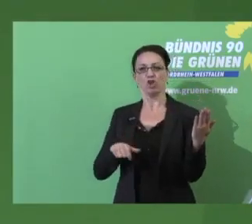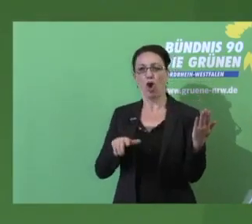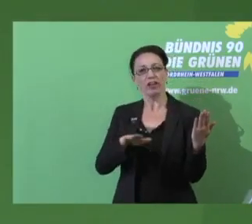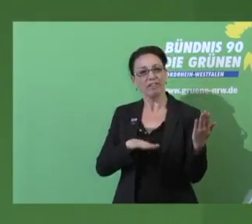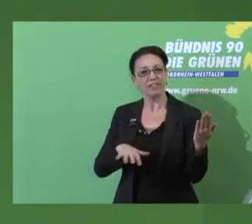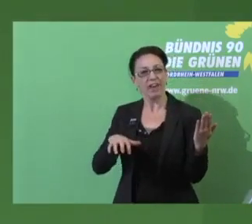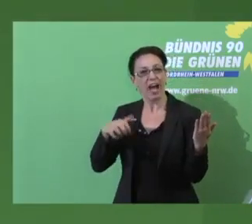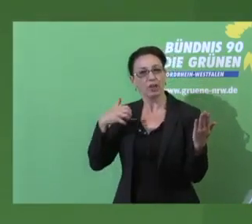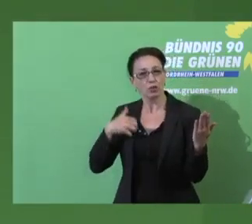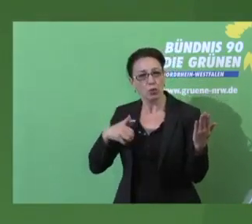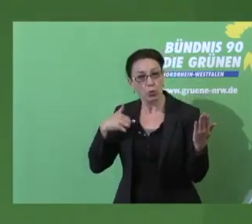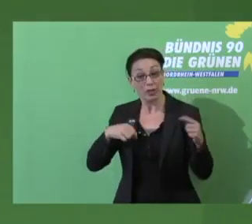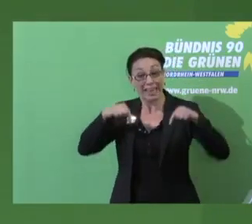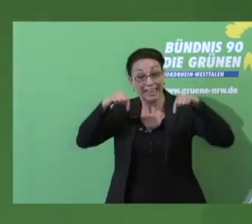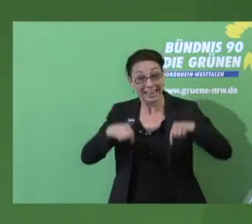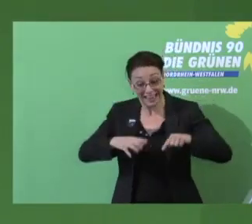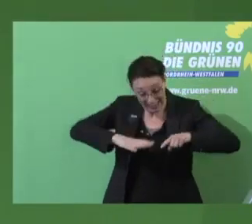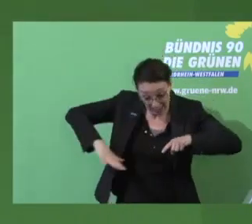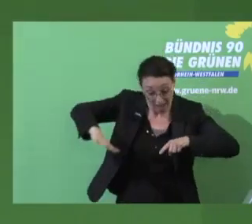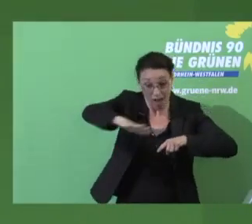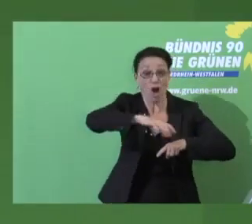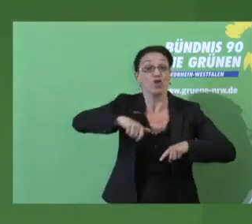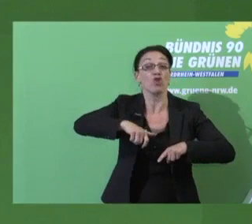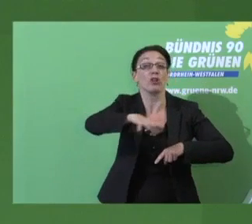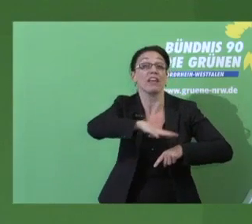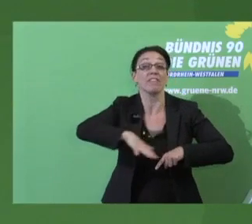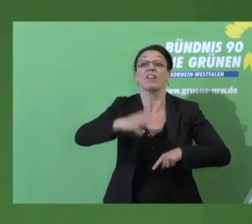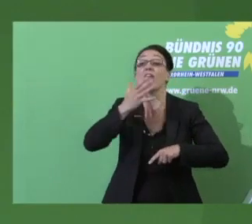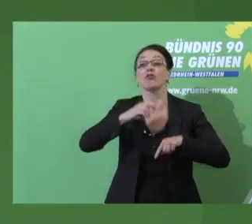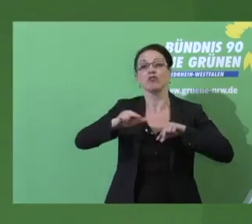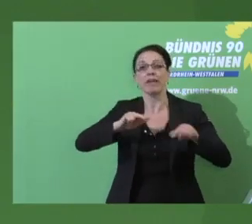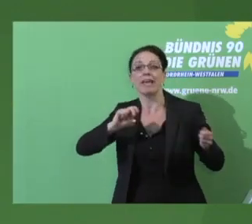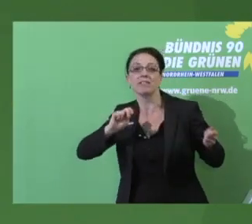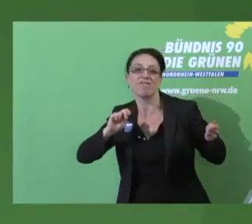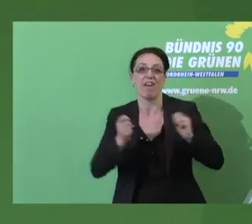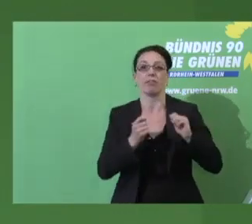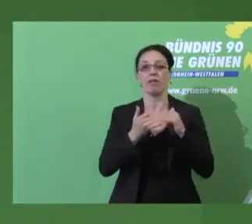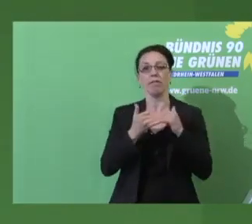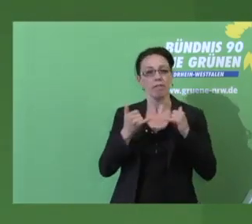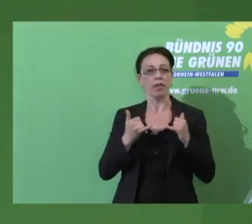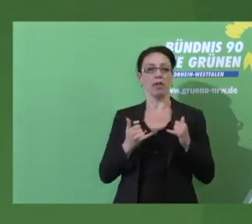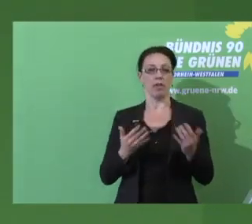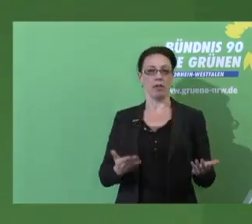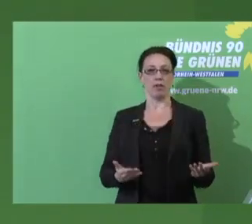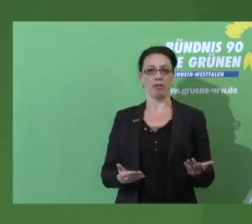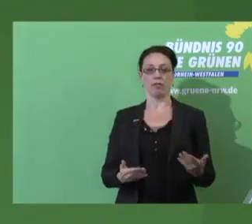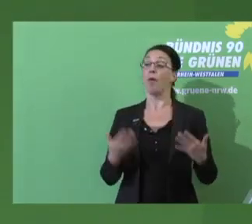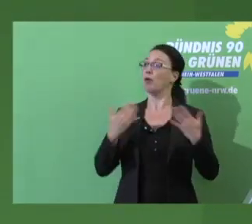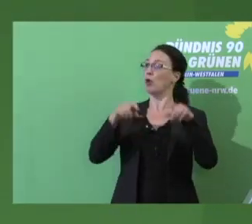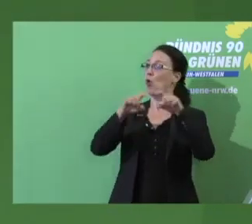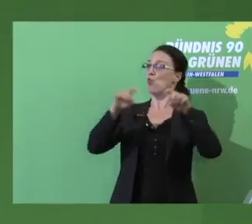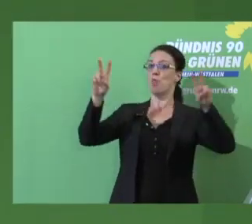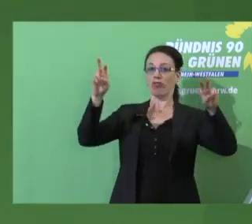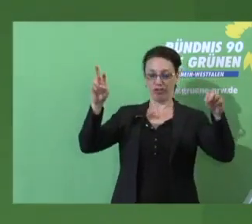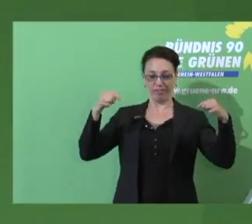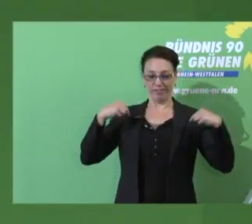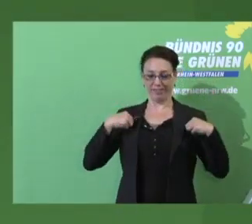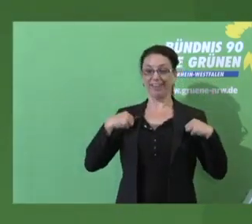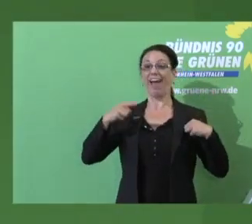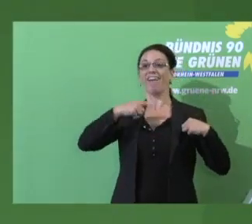in NRW zur Verkehrswende beitragen wollen. Unter der Überschrift Die Weichen stellen wir,